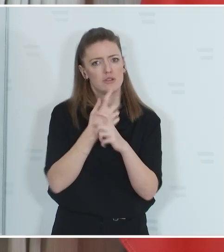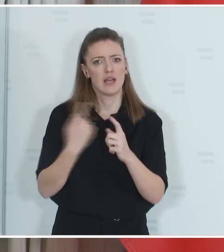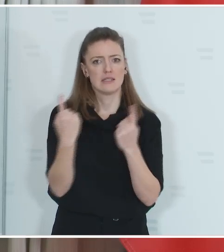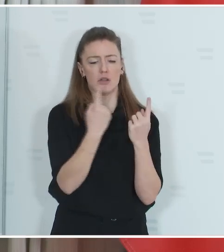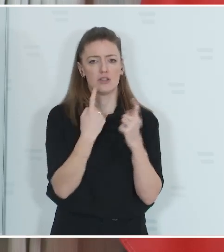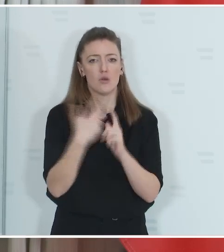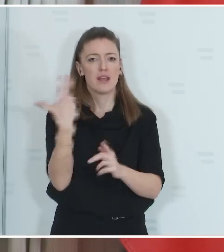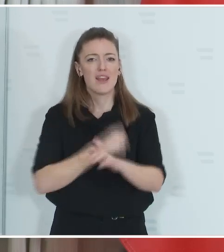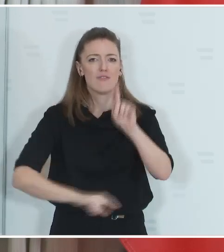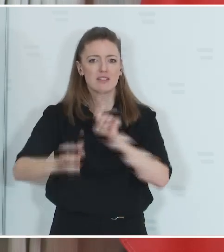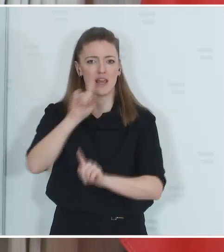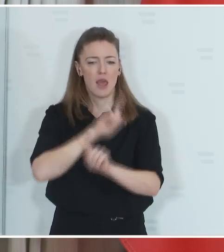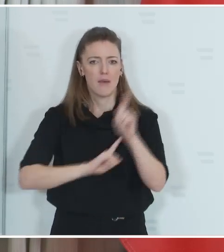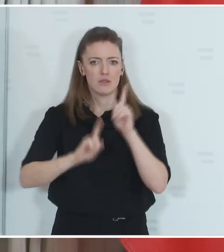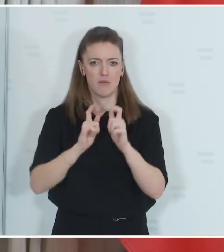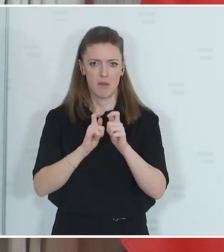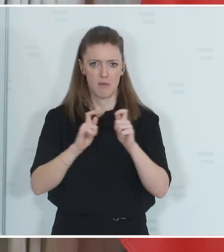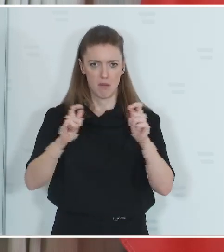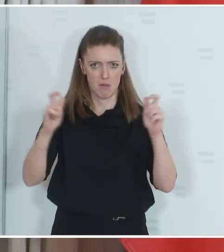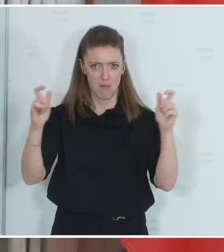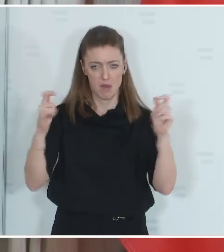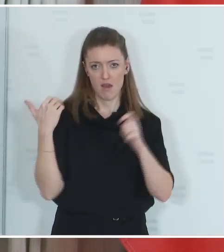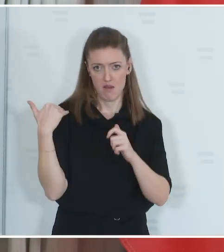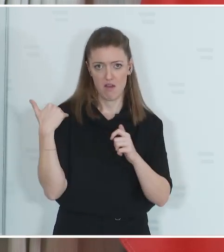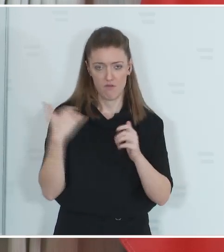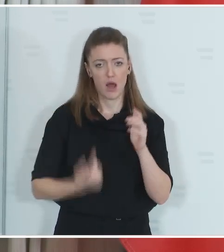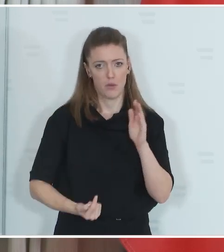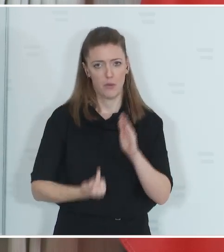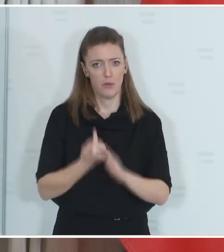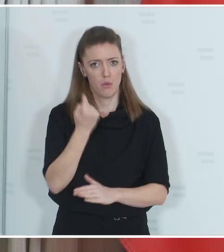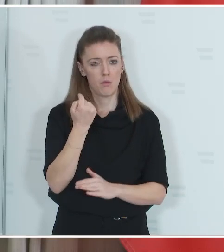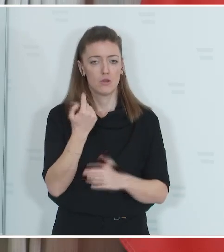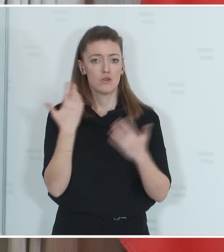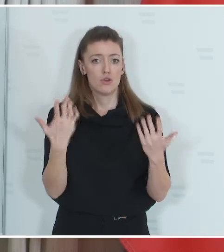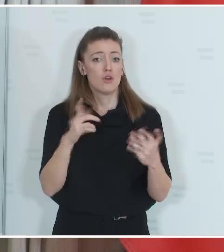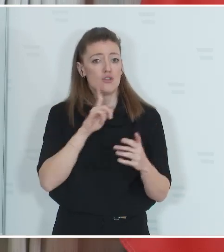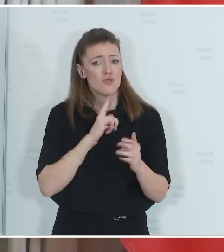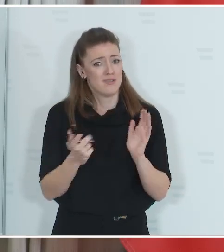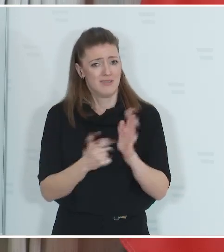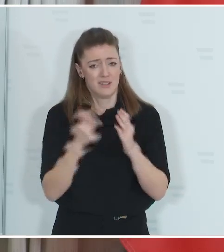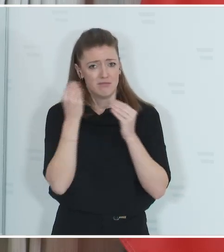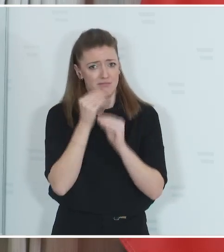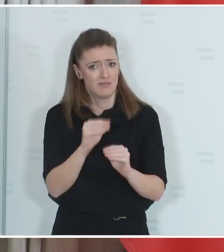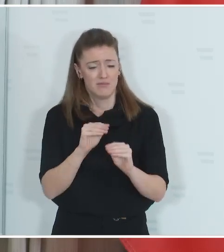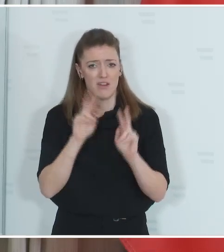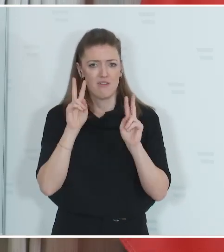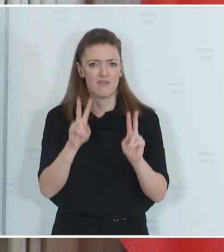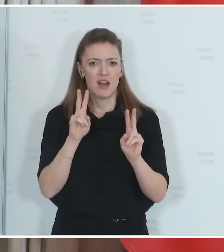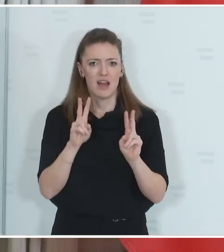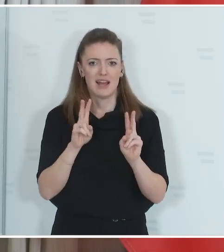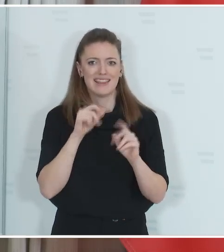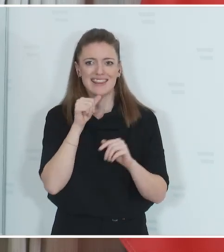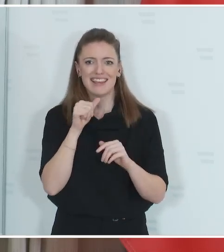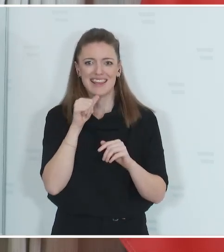Impfskepsis deutlich zugenommen hat und angestiegen ist, wo wir nur dringend raten können, sich da nicht